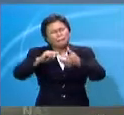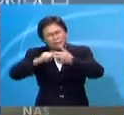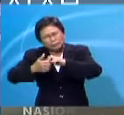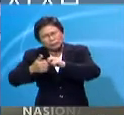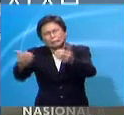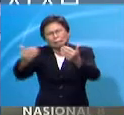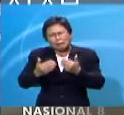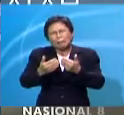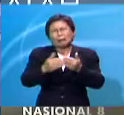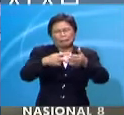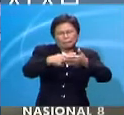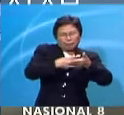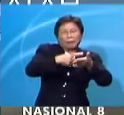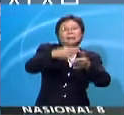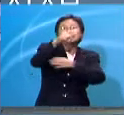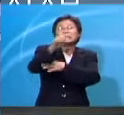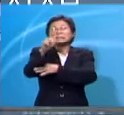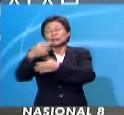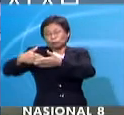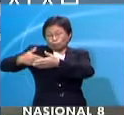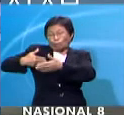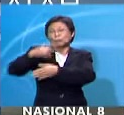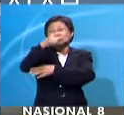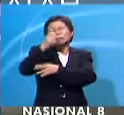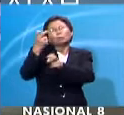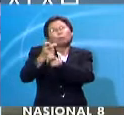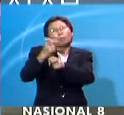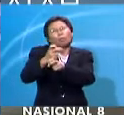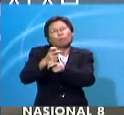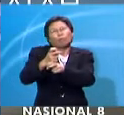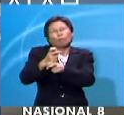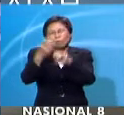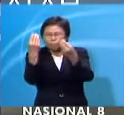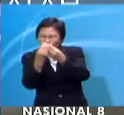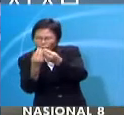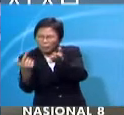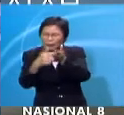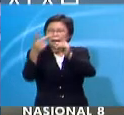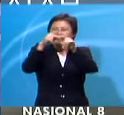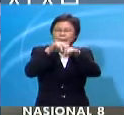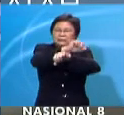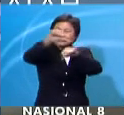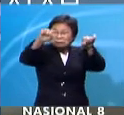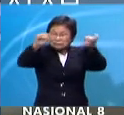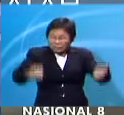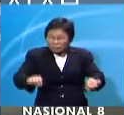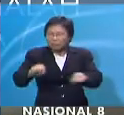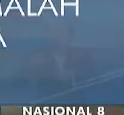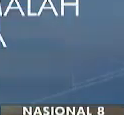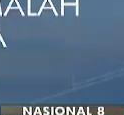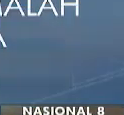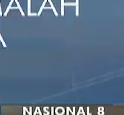kembali kepada kadar PRA GST adalah kerana kerumitan untuk membuat konfigurasi semula kepada sistem bukan hanya di pihak pembekal